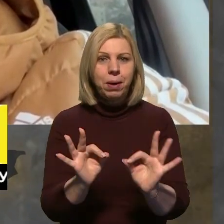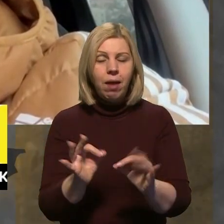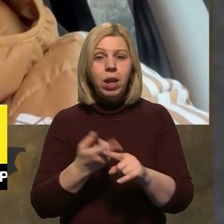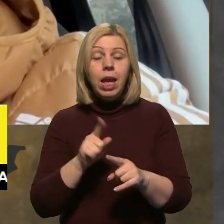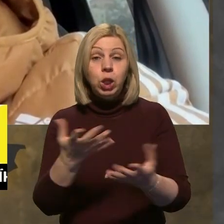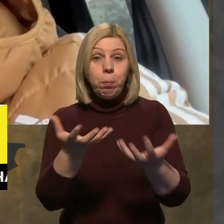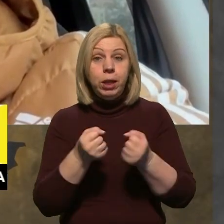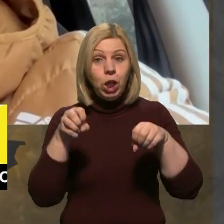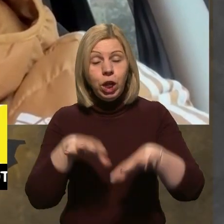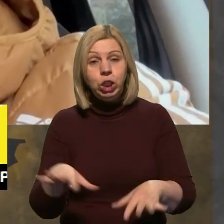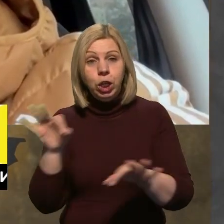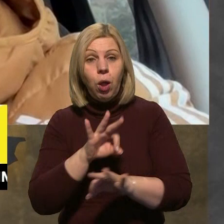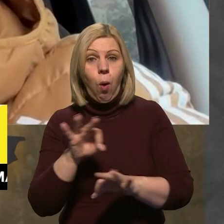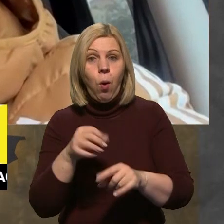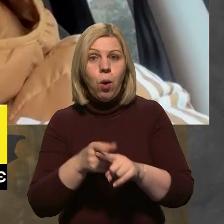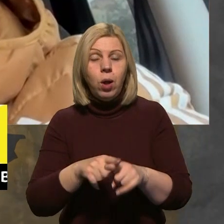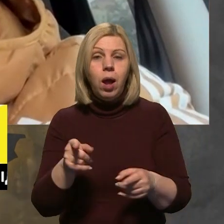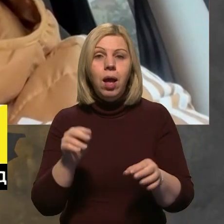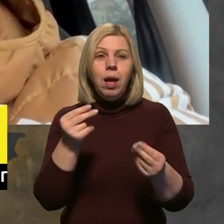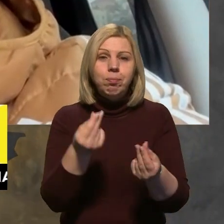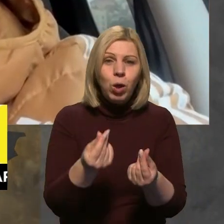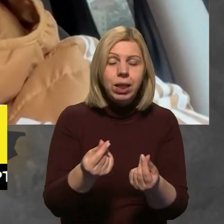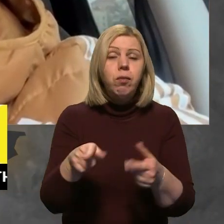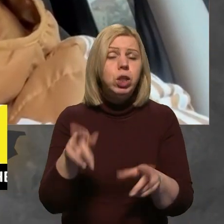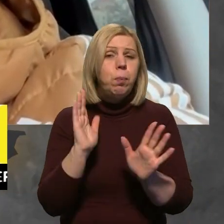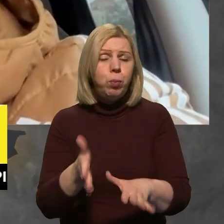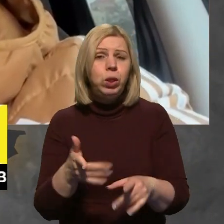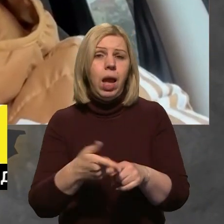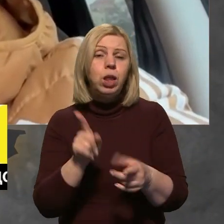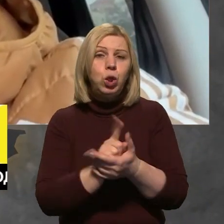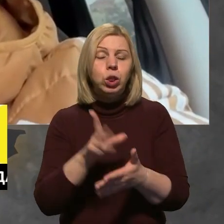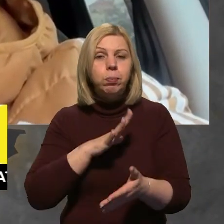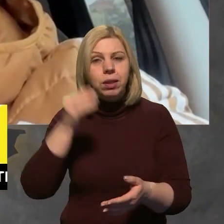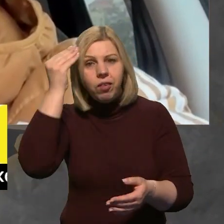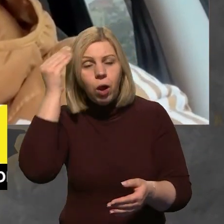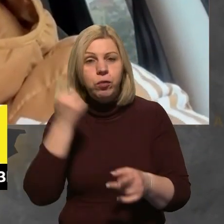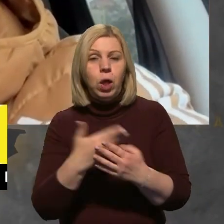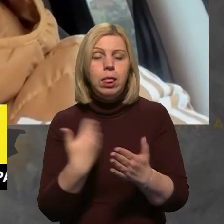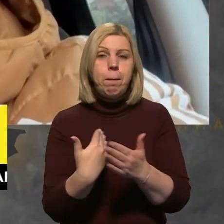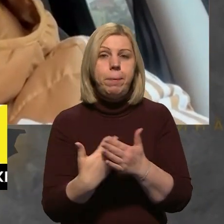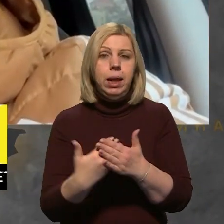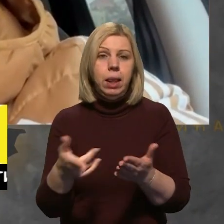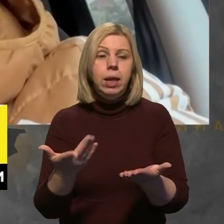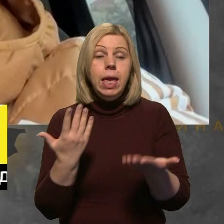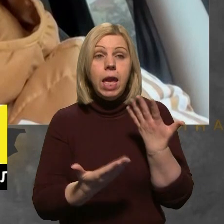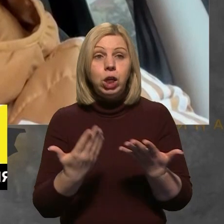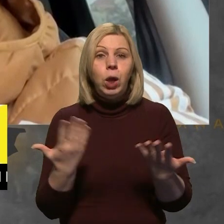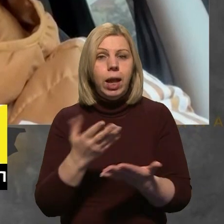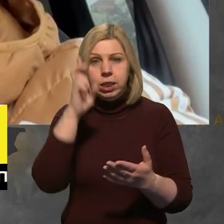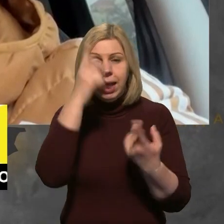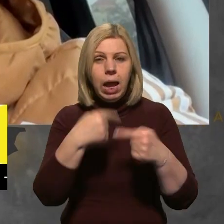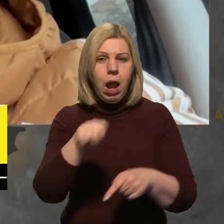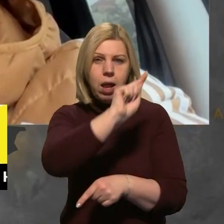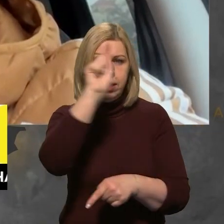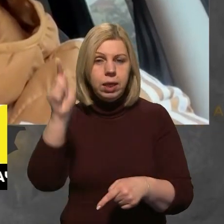прийняті рішення якісь по монетизації, вони будуть. Але слід враховувати, що, наприклад, якщо якась країна